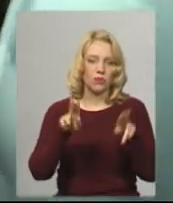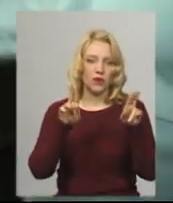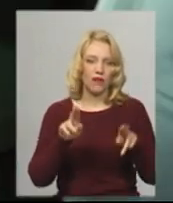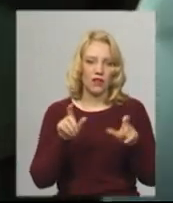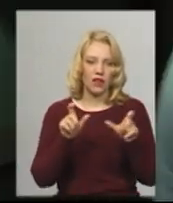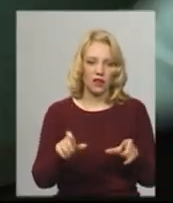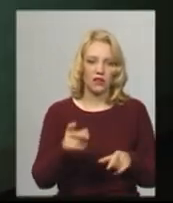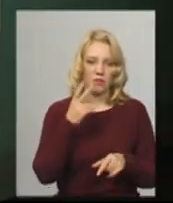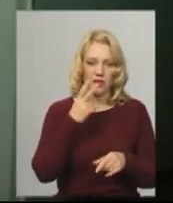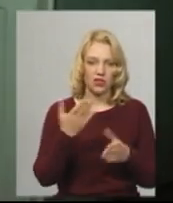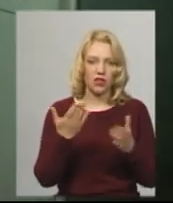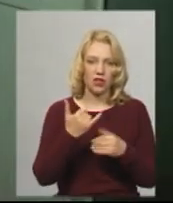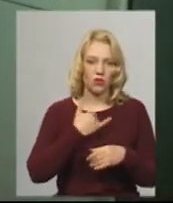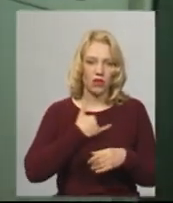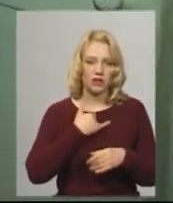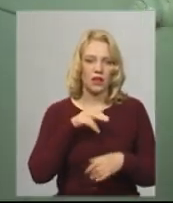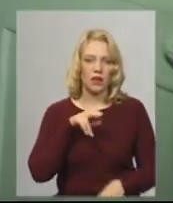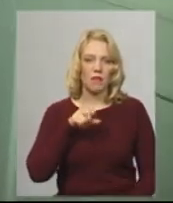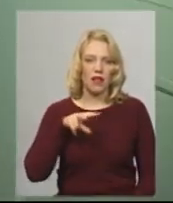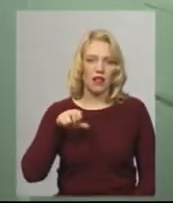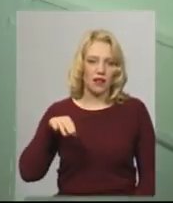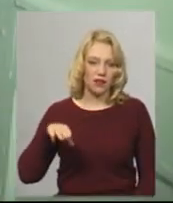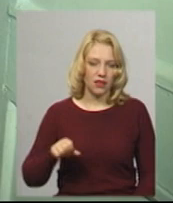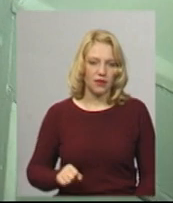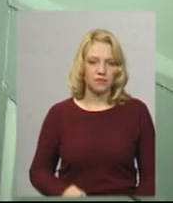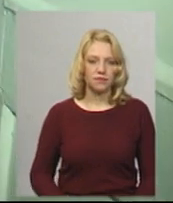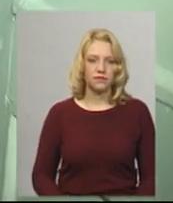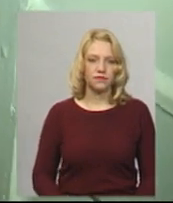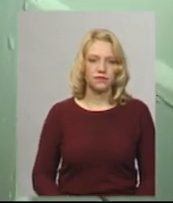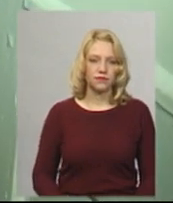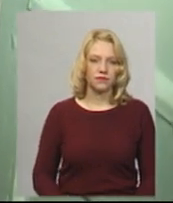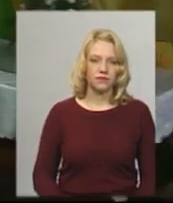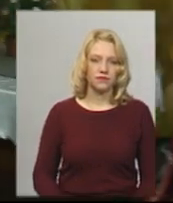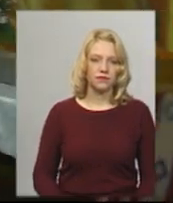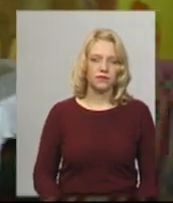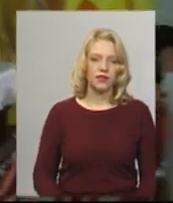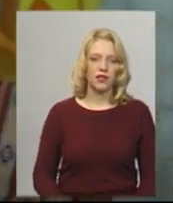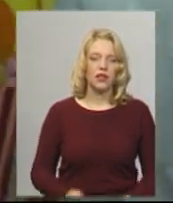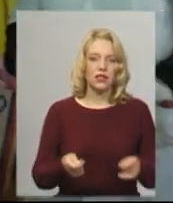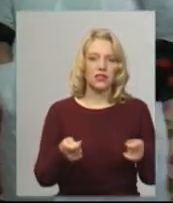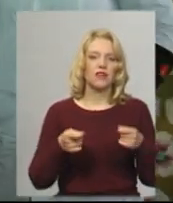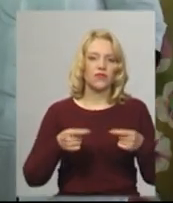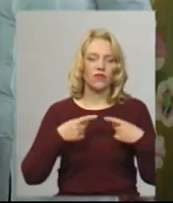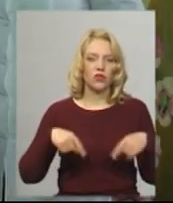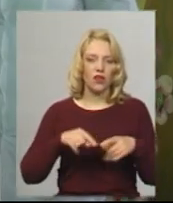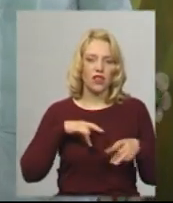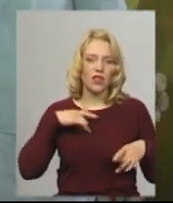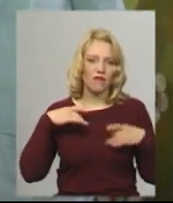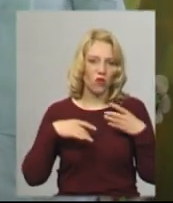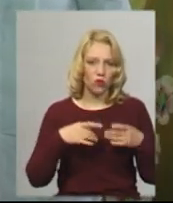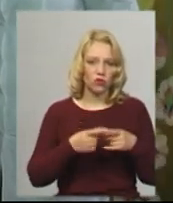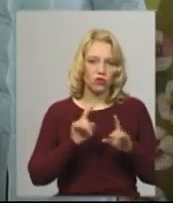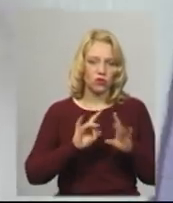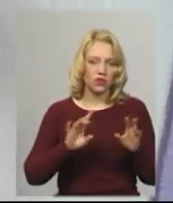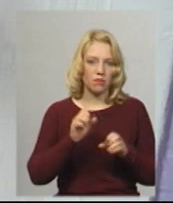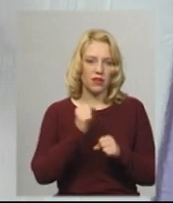палата, бачите, якби полипшено обманування. Завідувачий відділеним неврозу Олег Гатін каже,